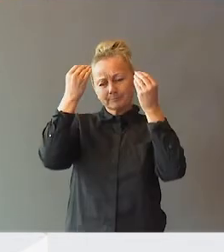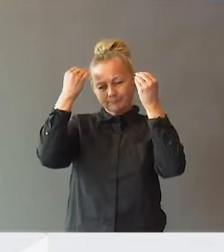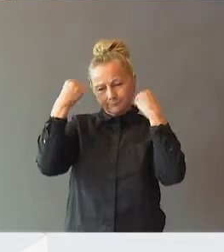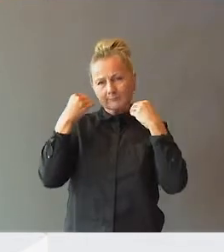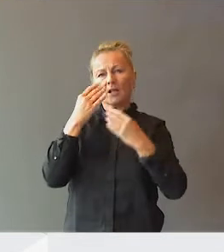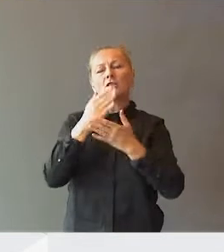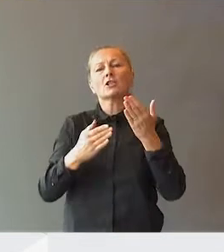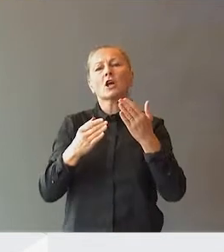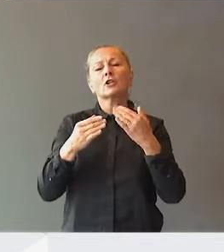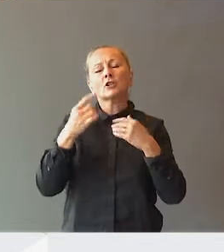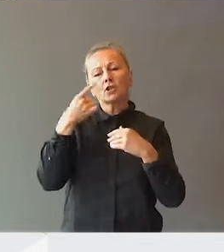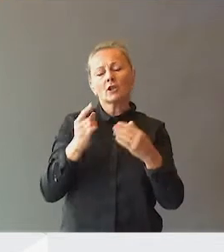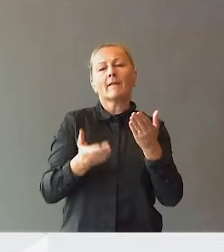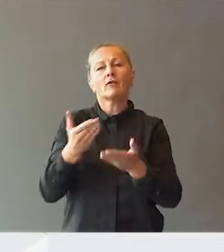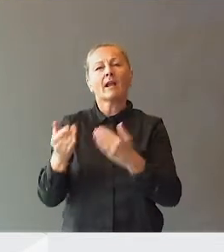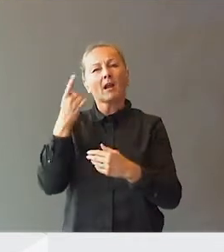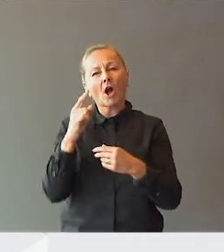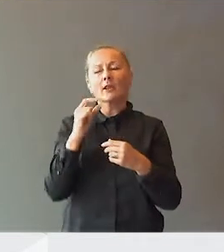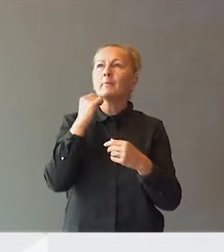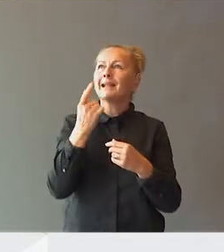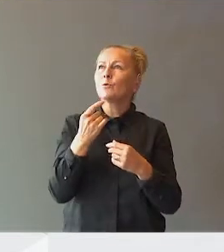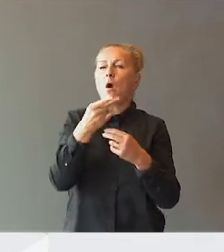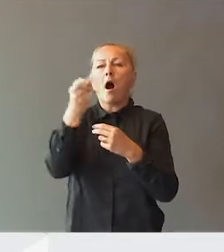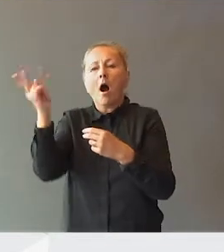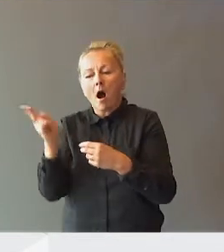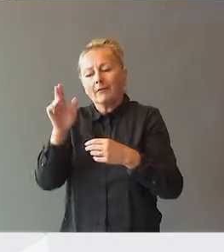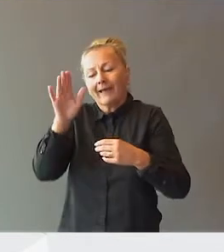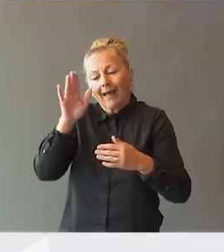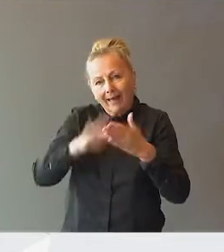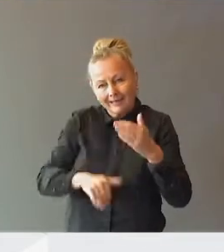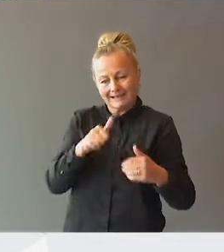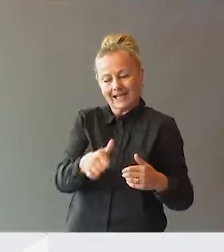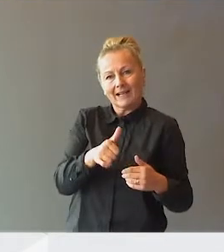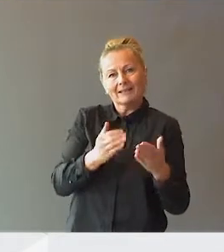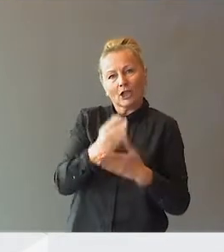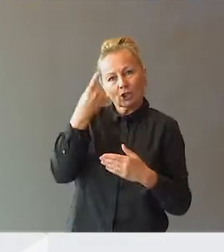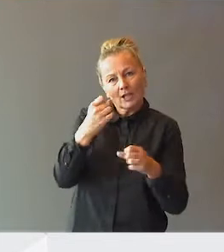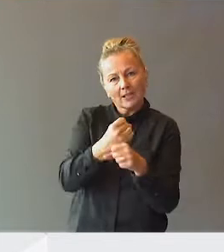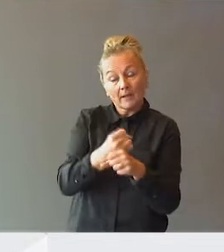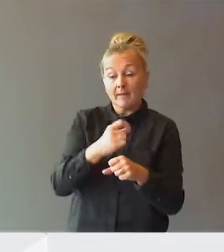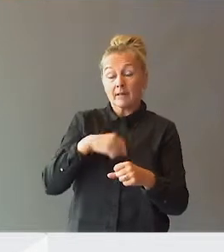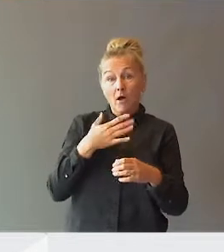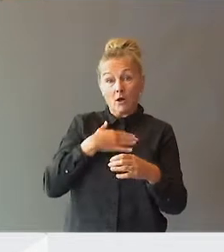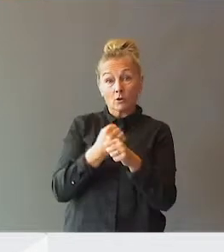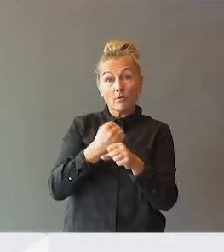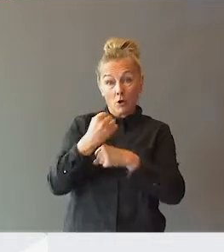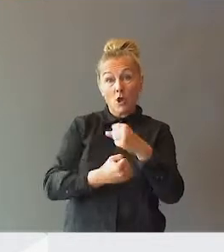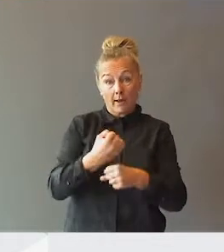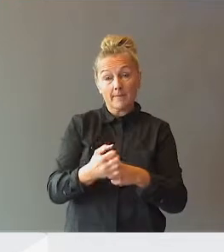sakkyndige vurderinger kan bli noe annet enn selve sakkyndighetsarbeidet. Så der har vi jo en jobb å gjøre.